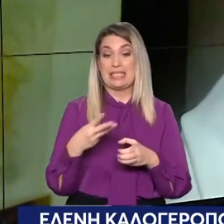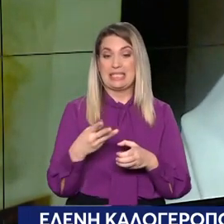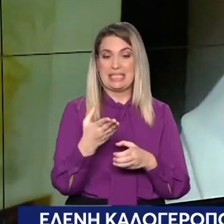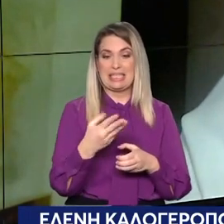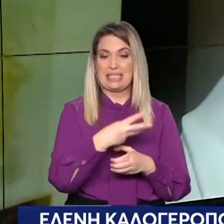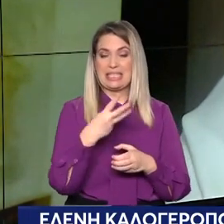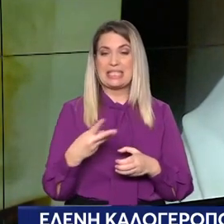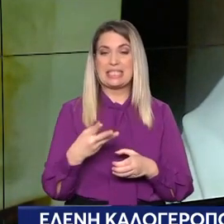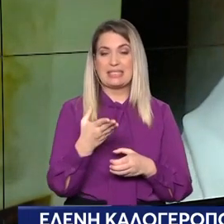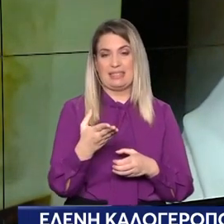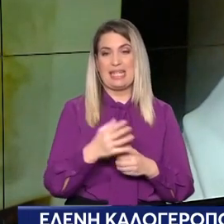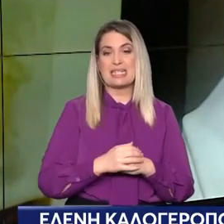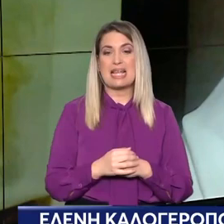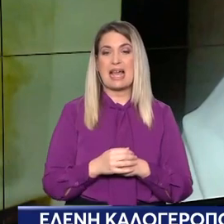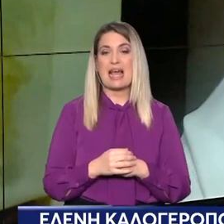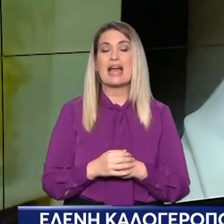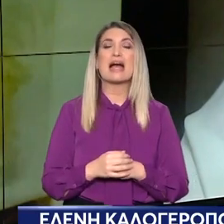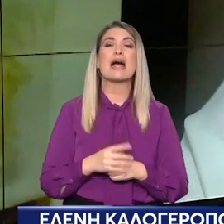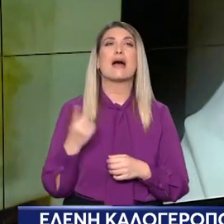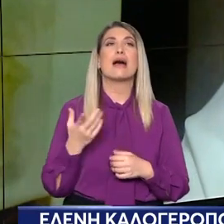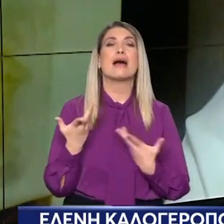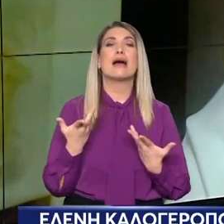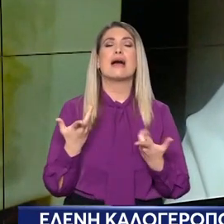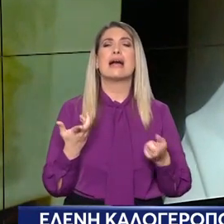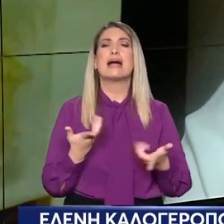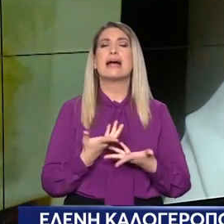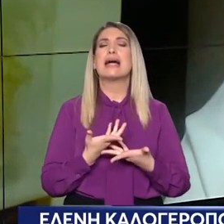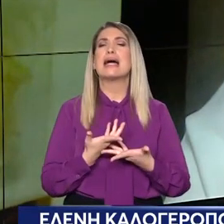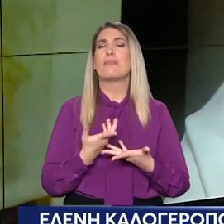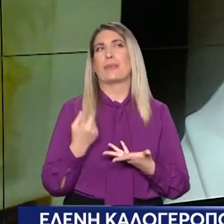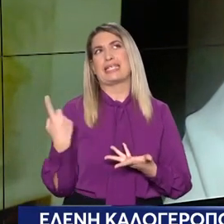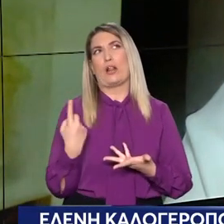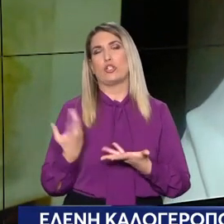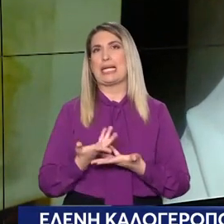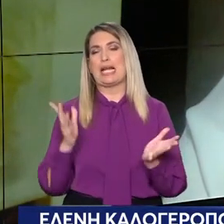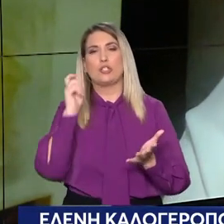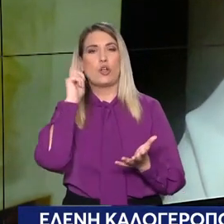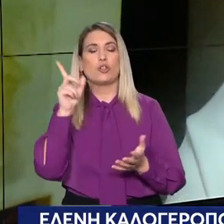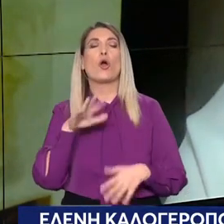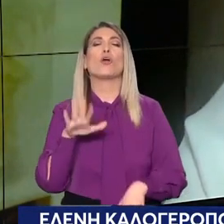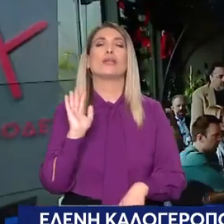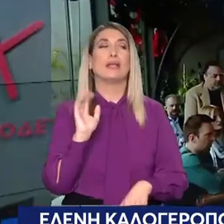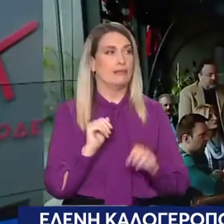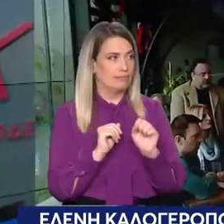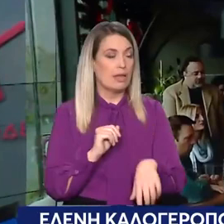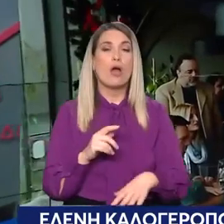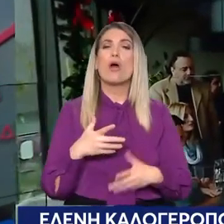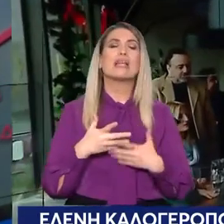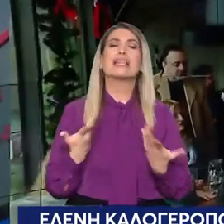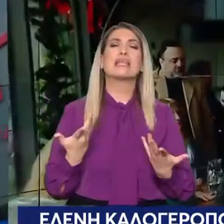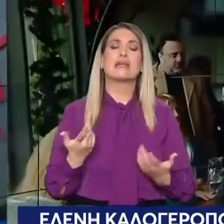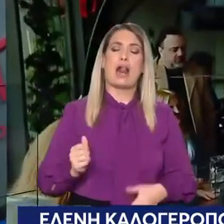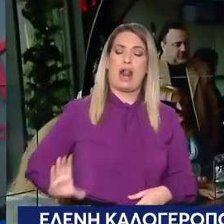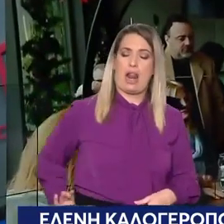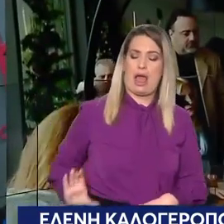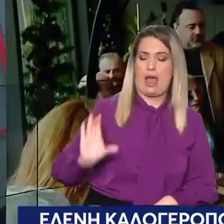ο Στέφανος Κασελάκης δεν κέρασε για τη γιορτή του, αλλά δάνεισε. Και δάνεισε το κόμμα του. Ναι, όπως το ακούτε, ο Στέφανος Κασελάκης, επειδή